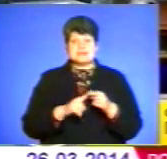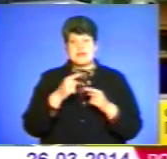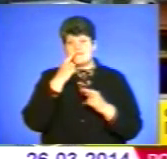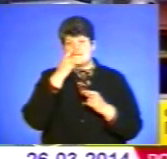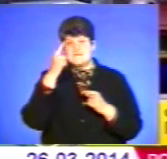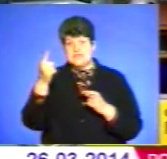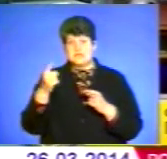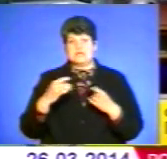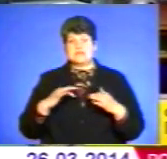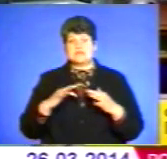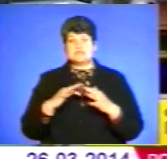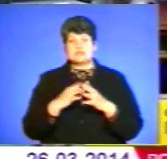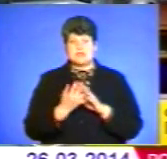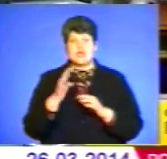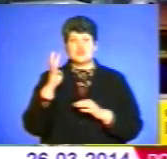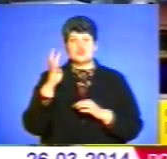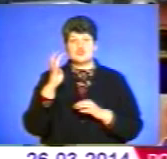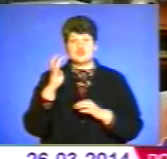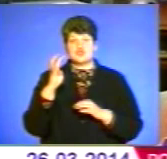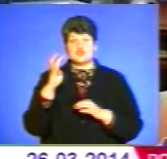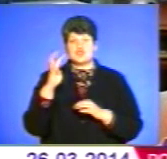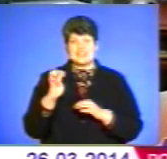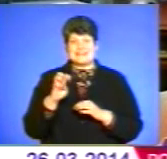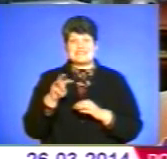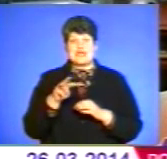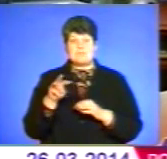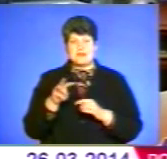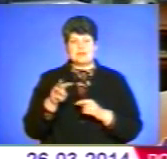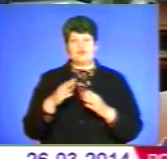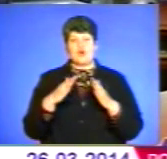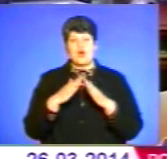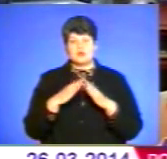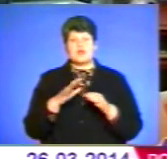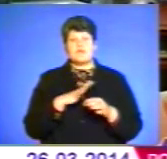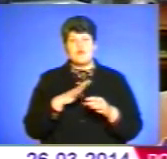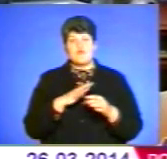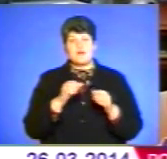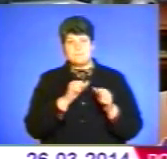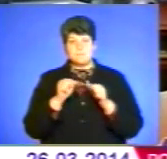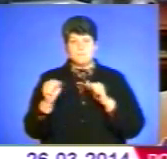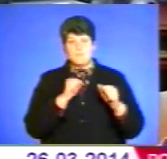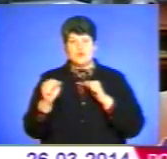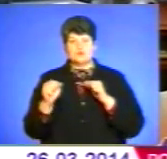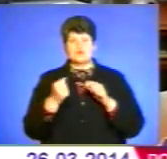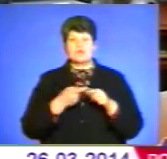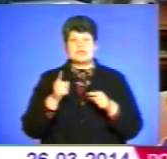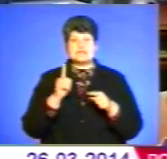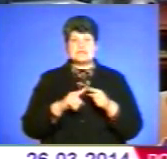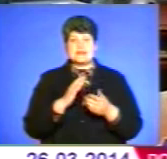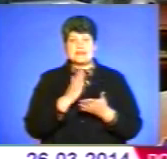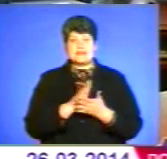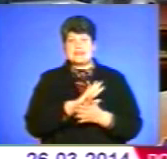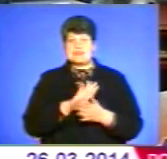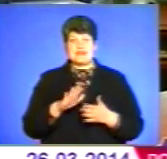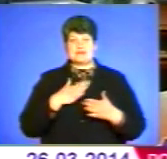села, там 400 метрів до крайньої хати, але бувають десь трошки поштовхи. Це ж є незадоволення